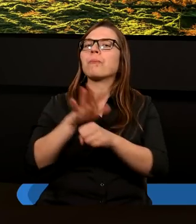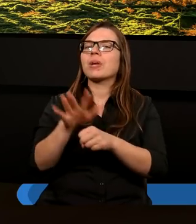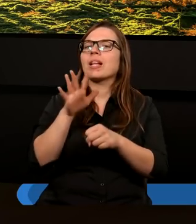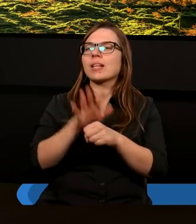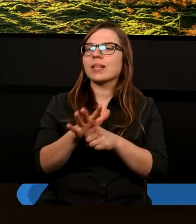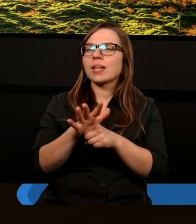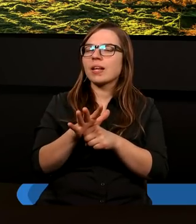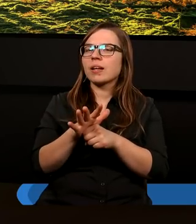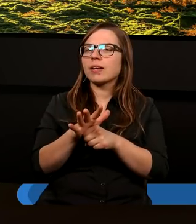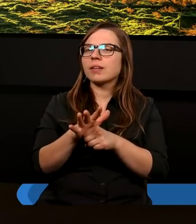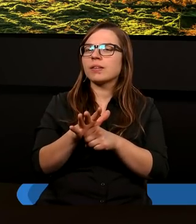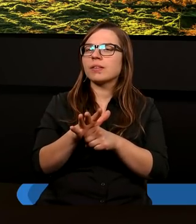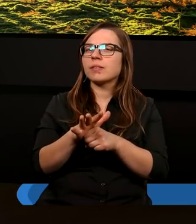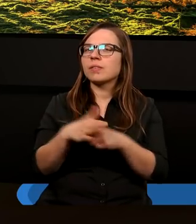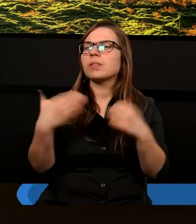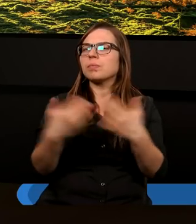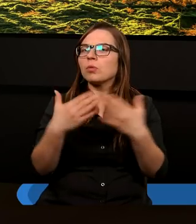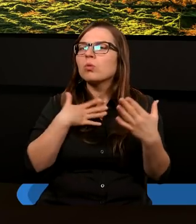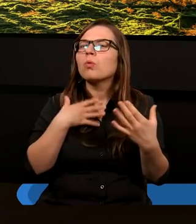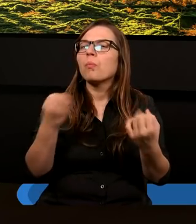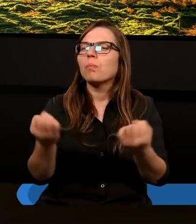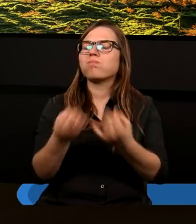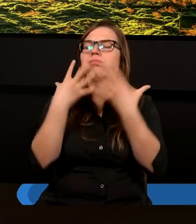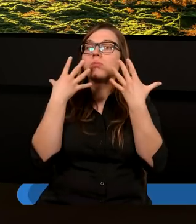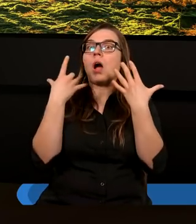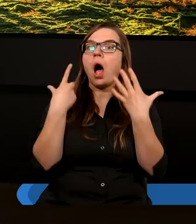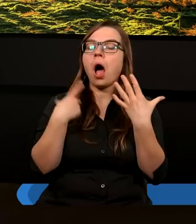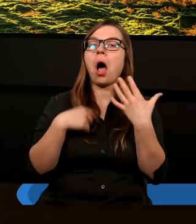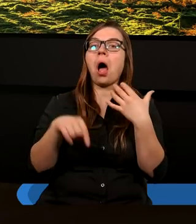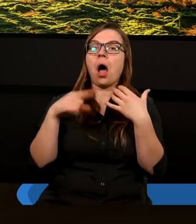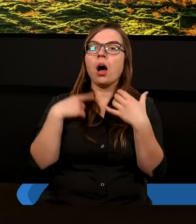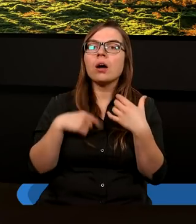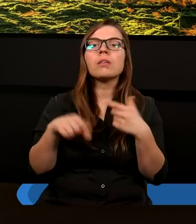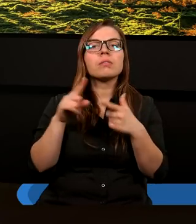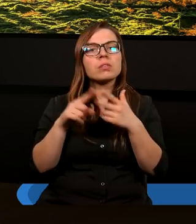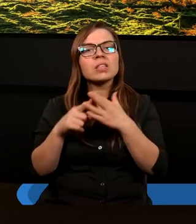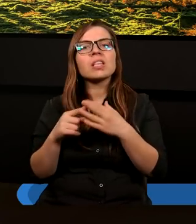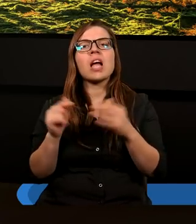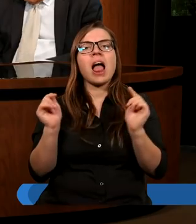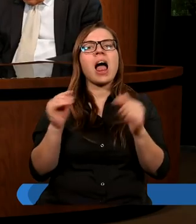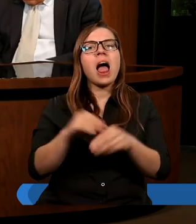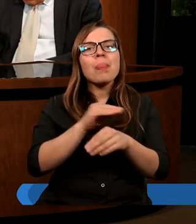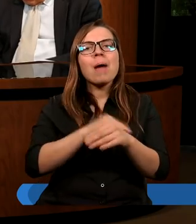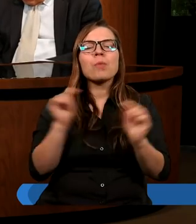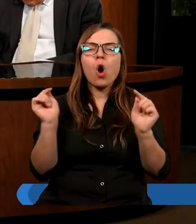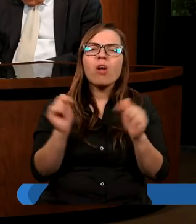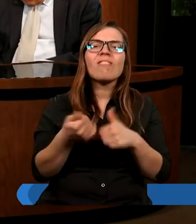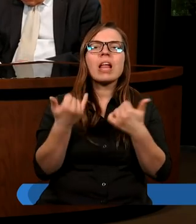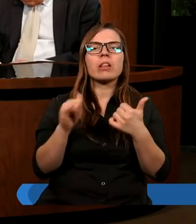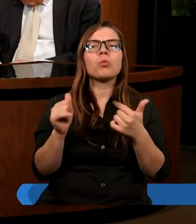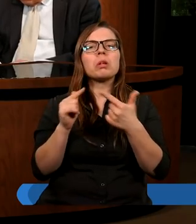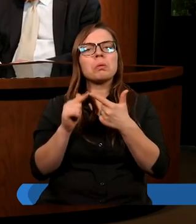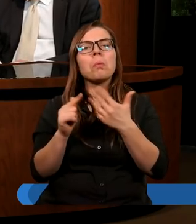rzuca nam znowu światło na kolejny etap tego konfliktu. Przeczytamy